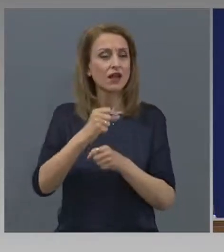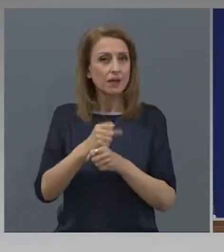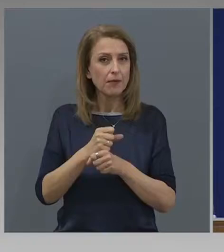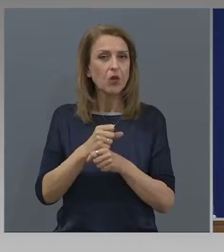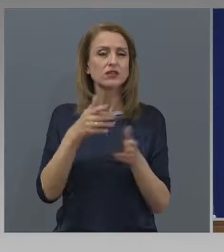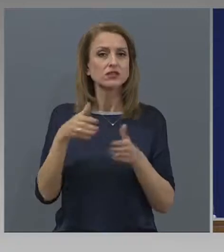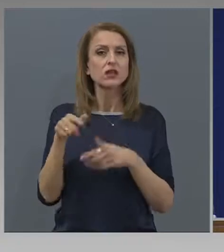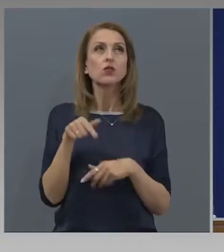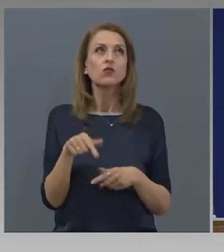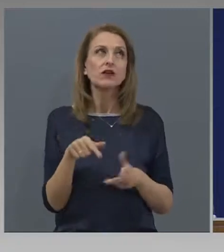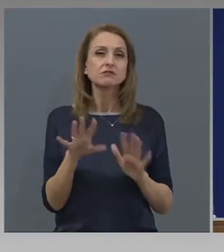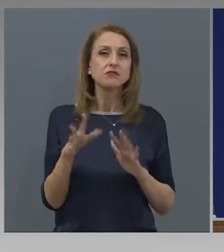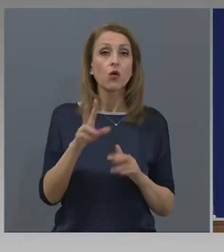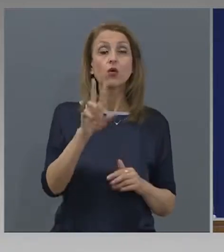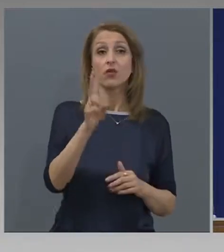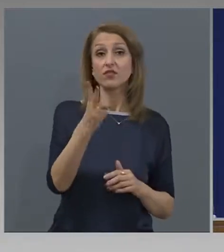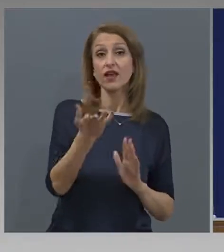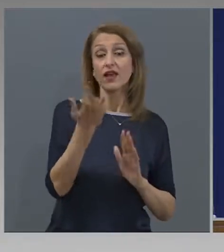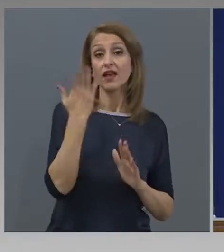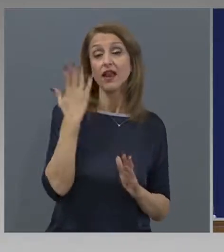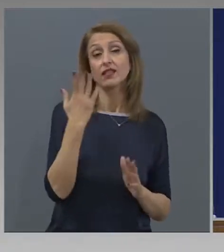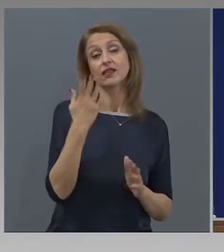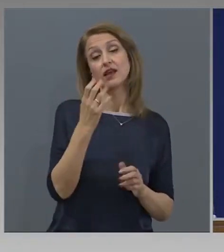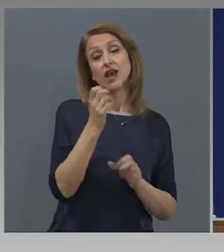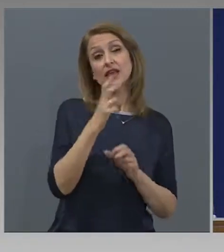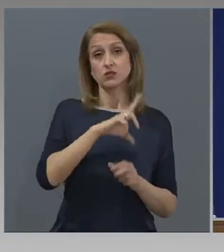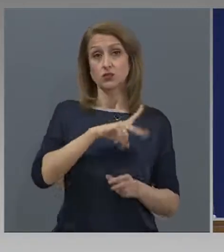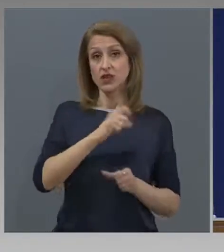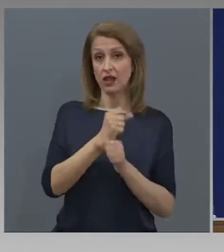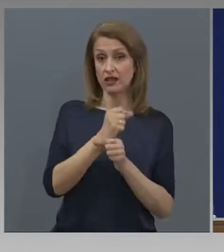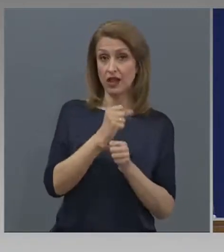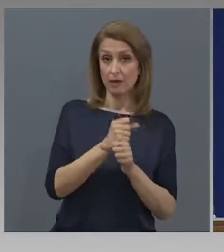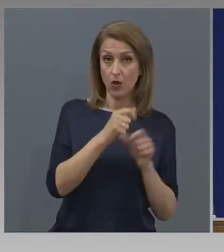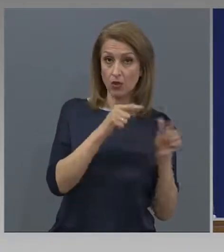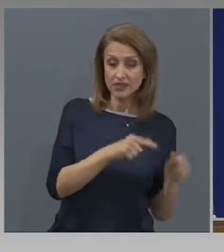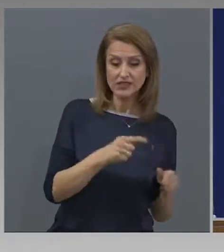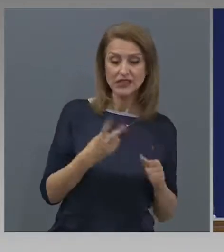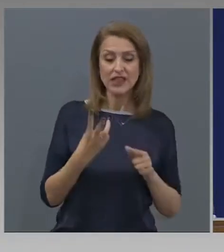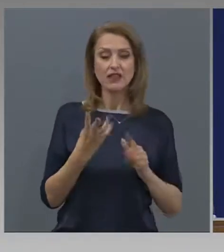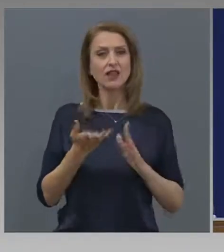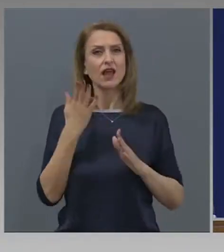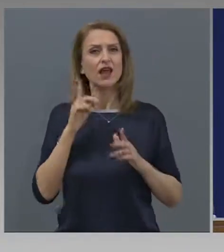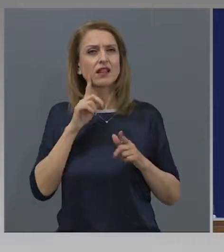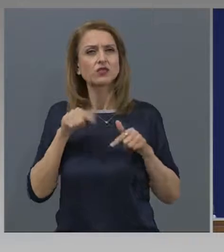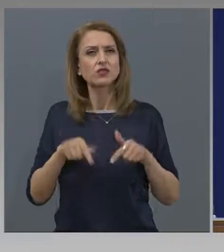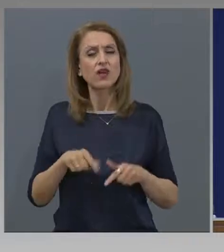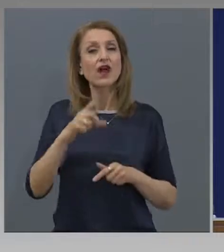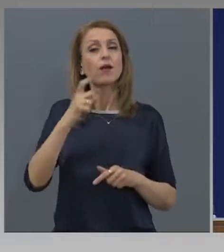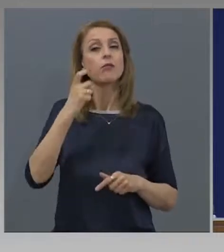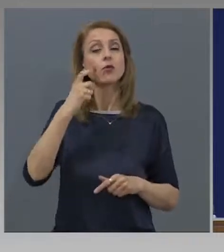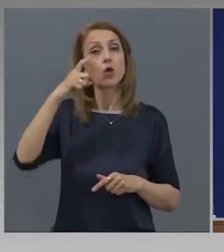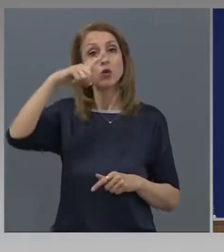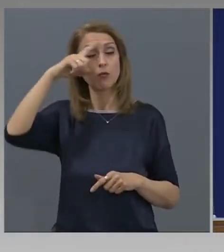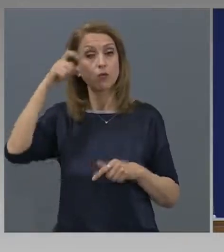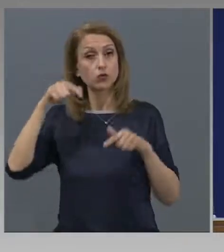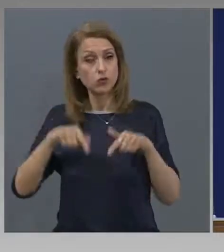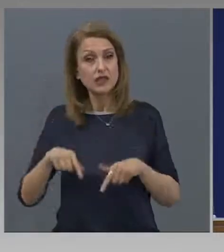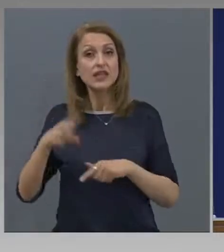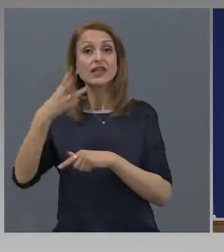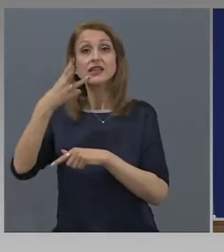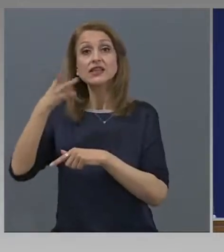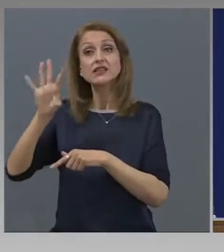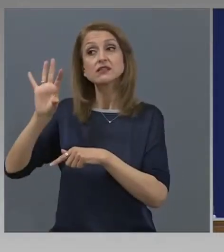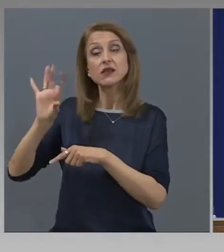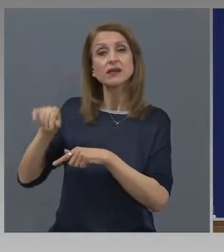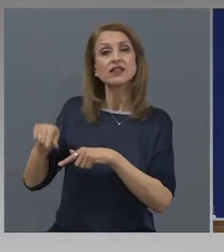са 2800 социални работника, около 3000 души, които работят в бюрата по труда и около 350 инспектори